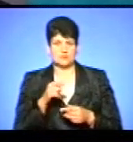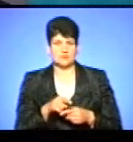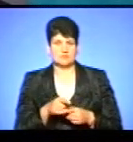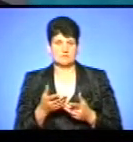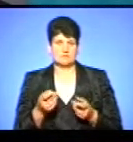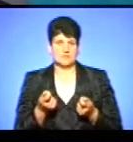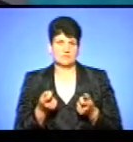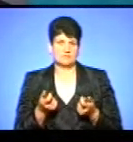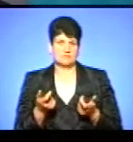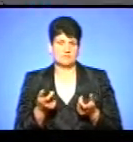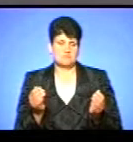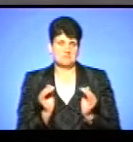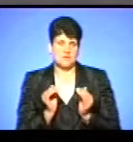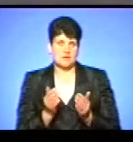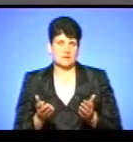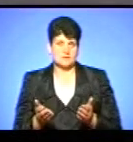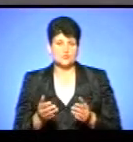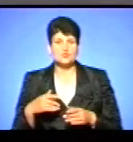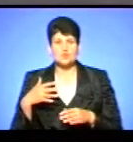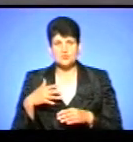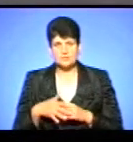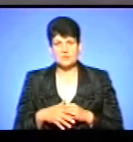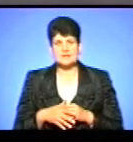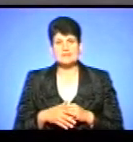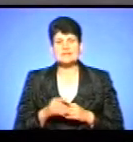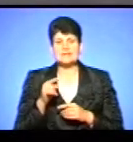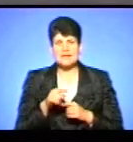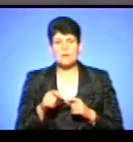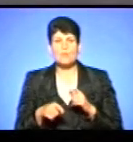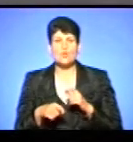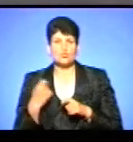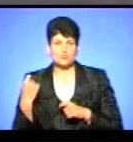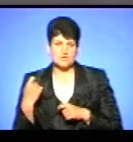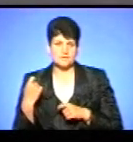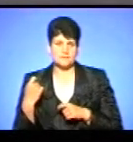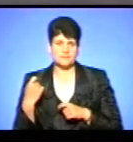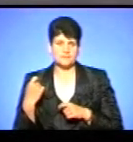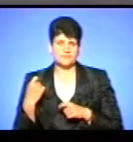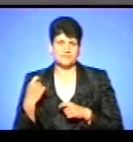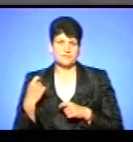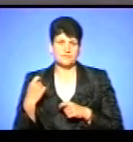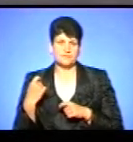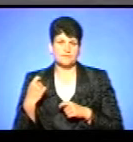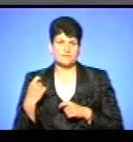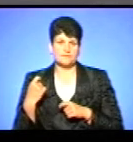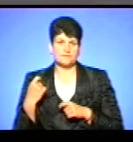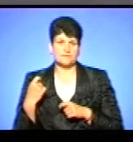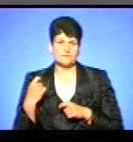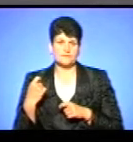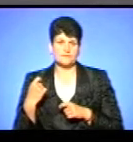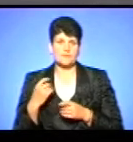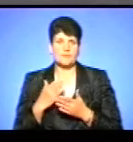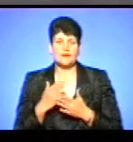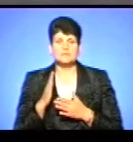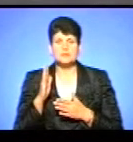такі, вони низькі? Зрозуміло. За таке порушення ви підводите під то, що одразу, можливо, мала